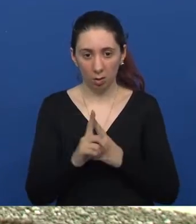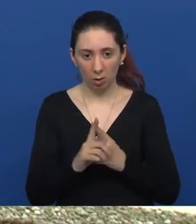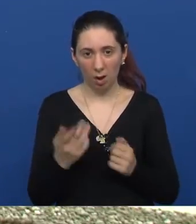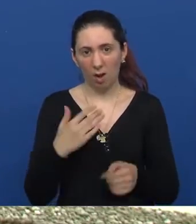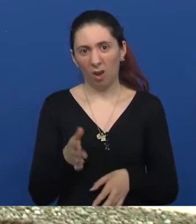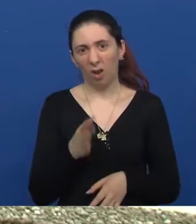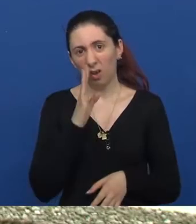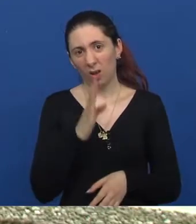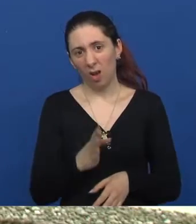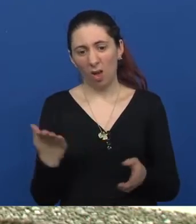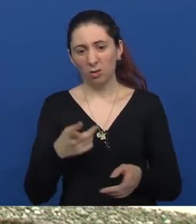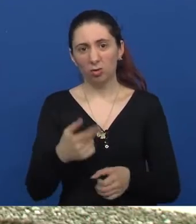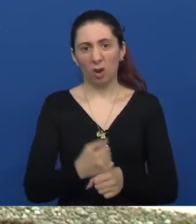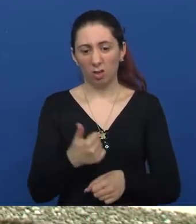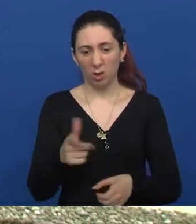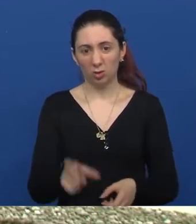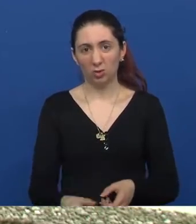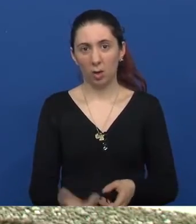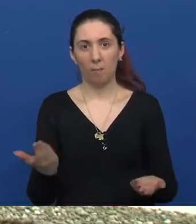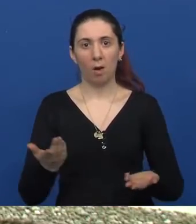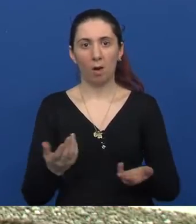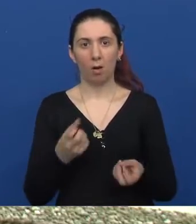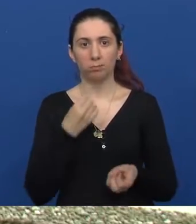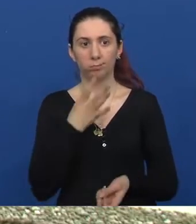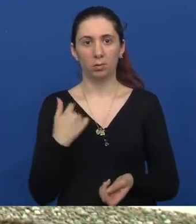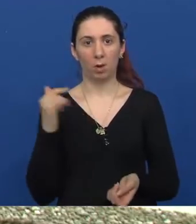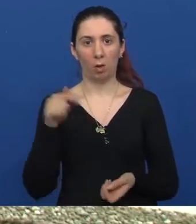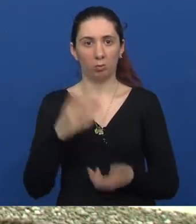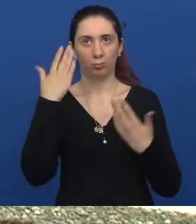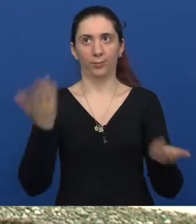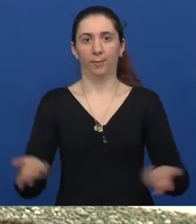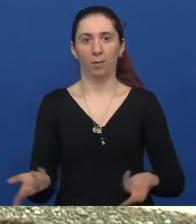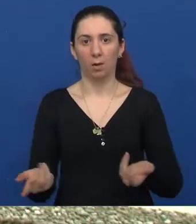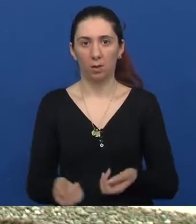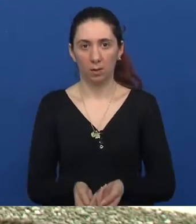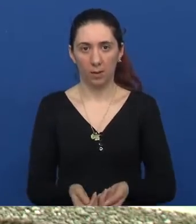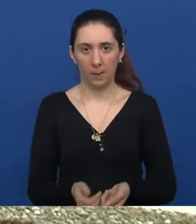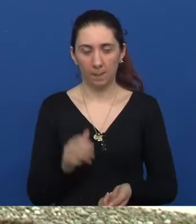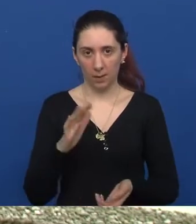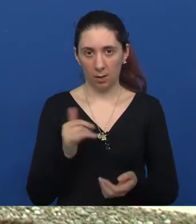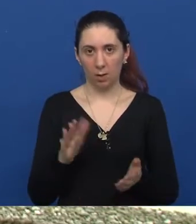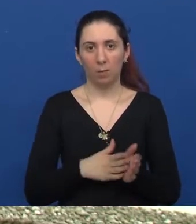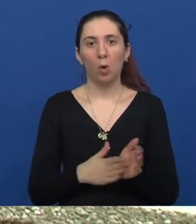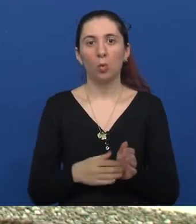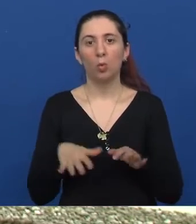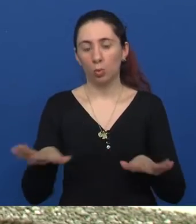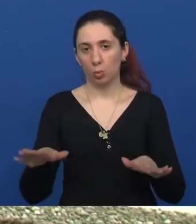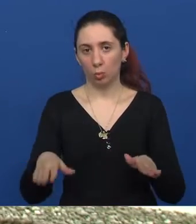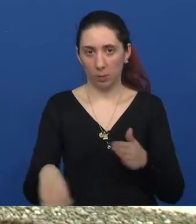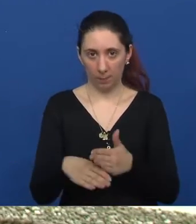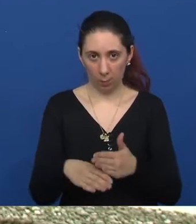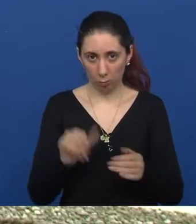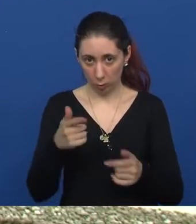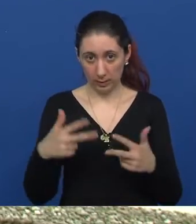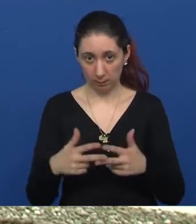jadno kad ti tu radiš sama. Ono da sam došla ne znam gdje. A smeta li ti ovako, recimo kad ljudi ponude pomoć? Ne znamo oko